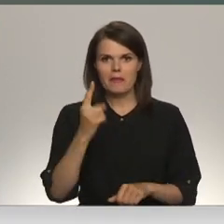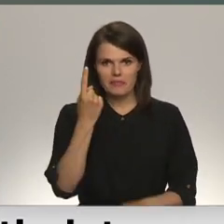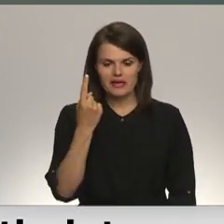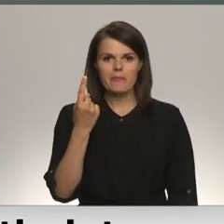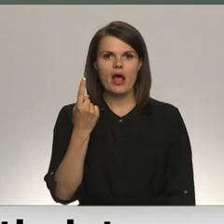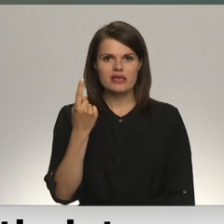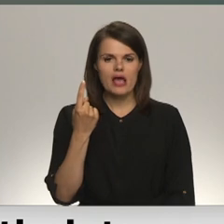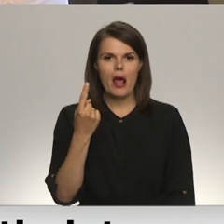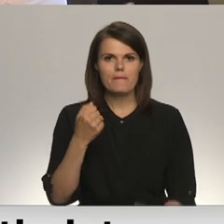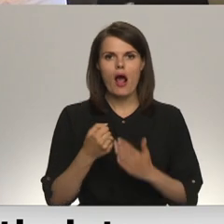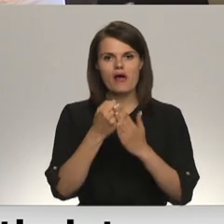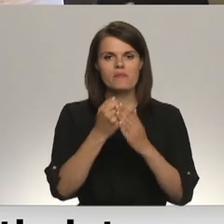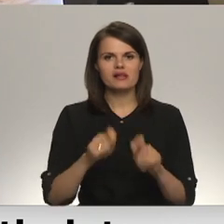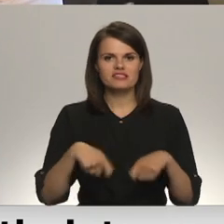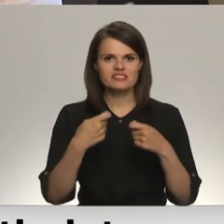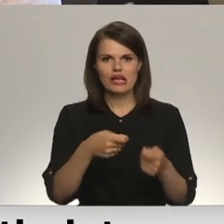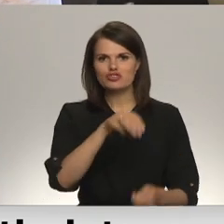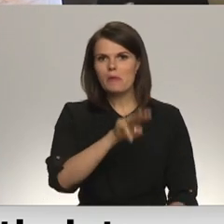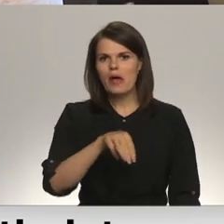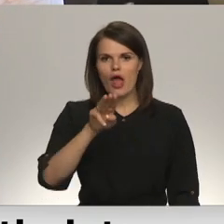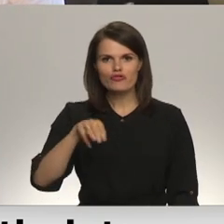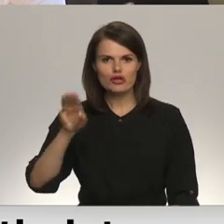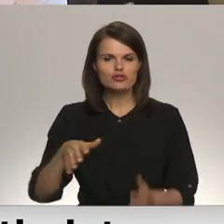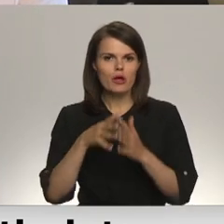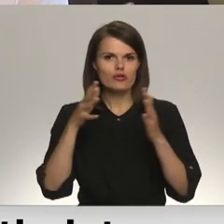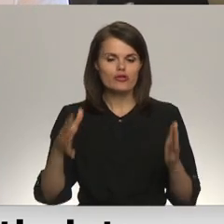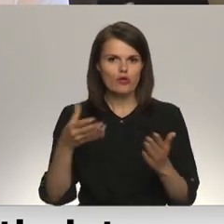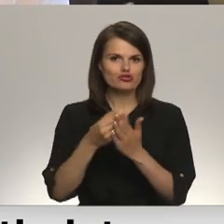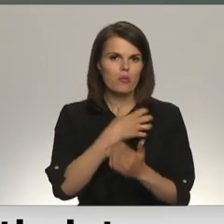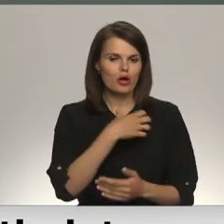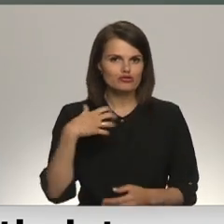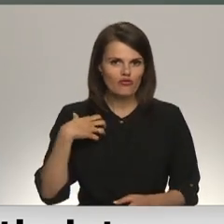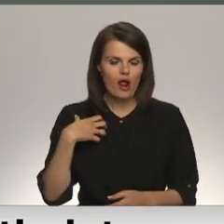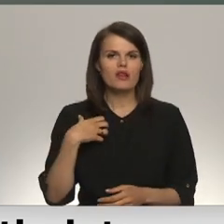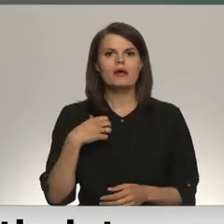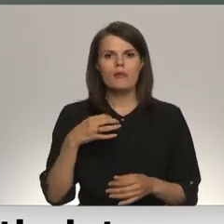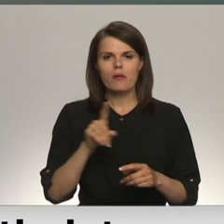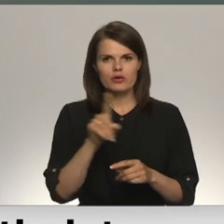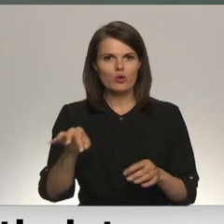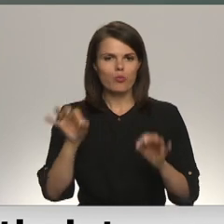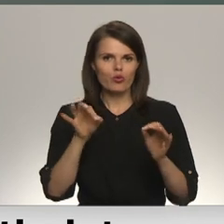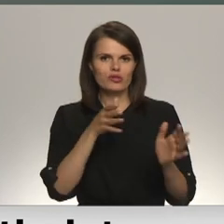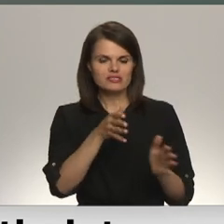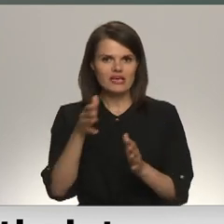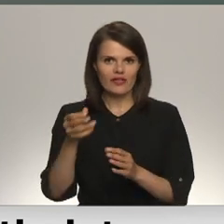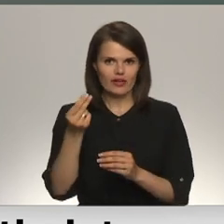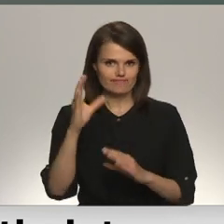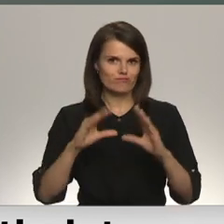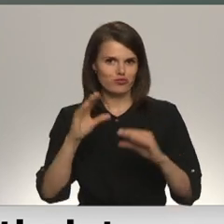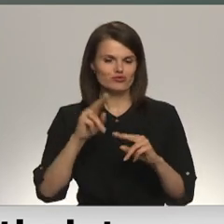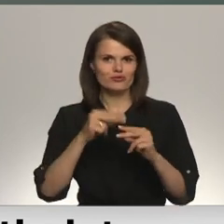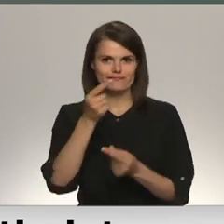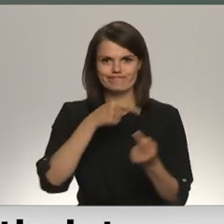atbalstas sniegšanas mēnešiem. Daudzām pašvaldībām tie ir būtiska ietekme uz ikdienas budžetu un